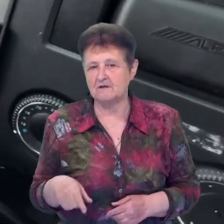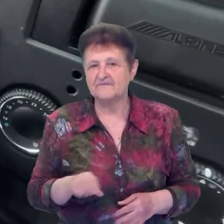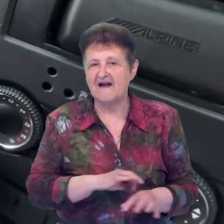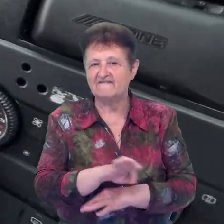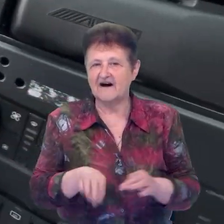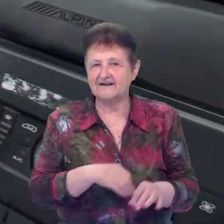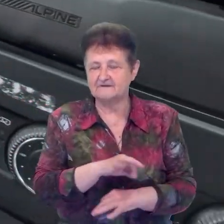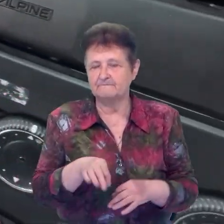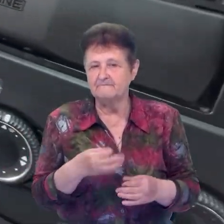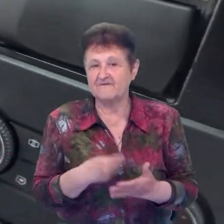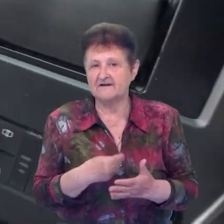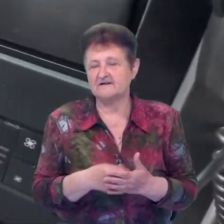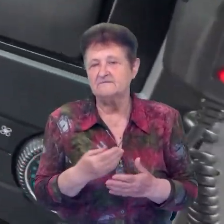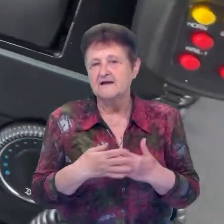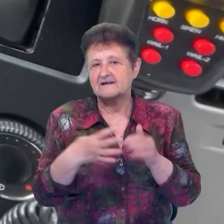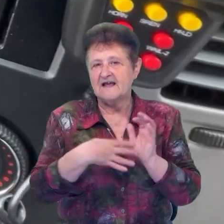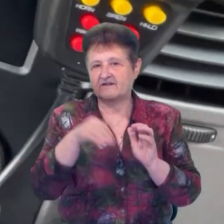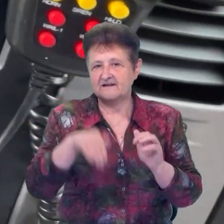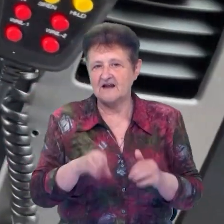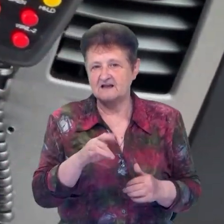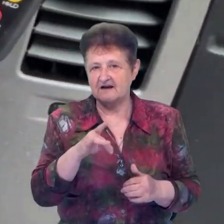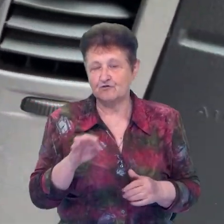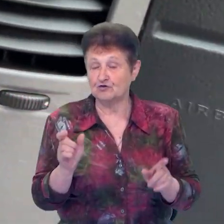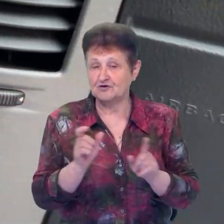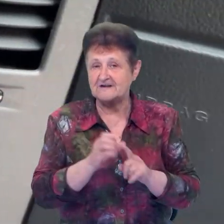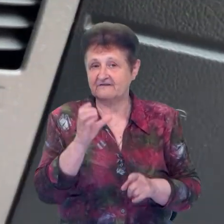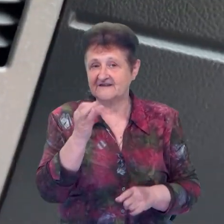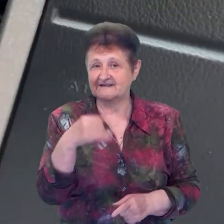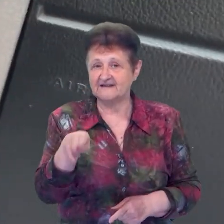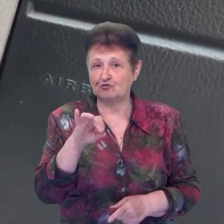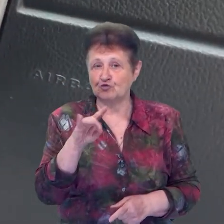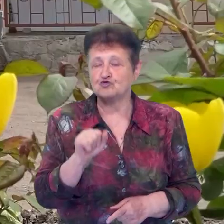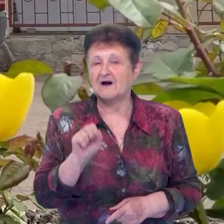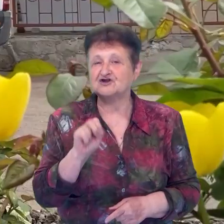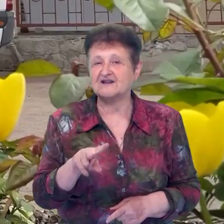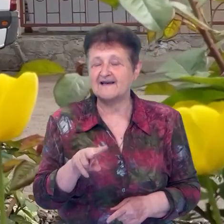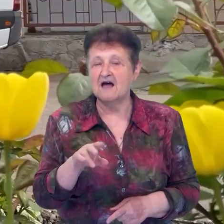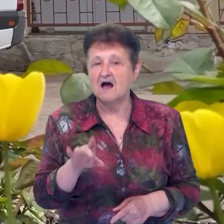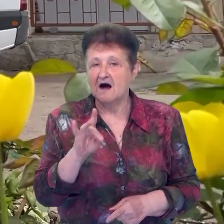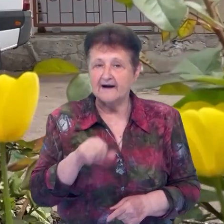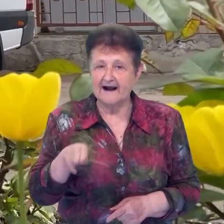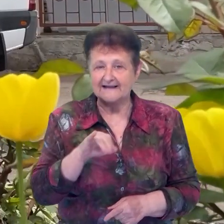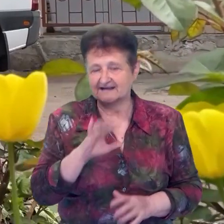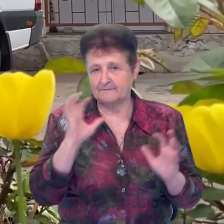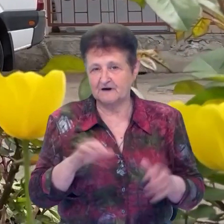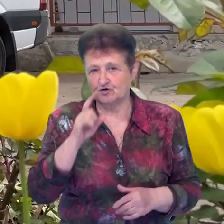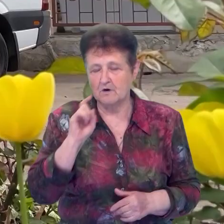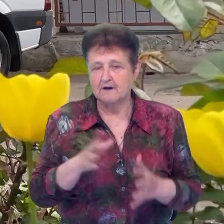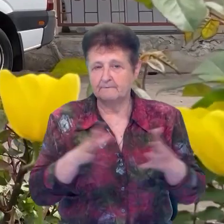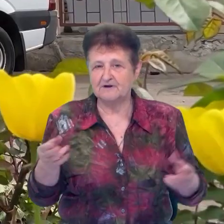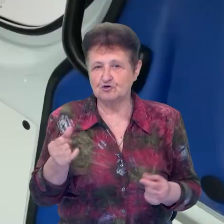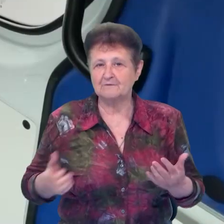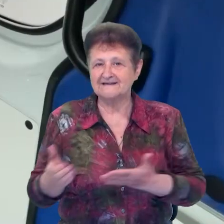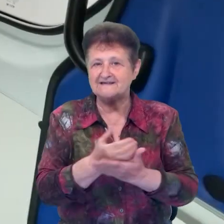проєкту – близько 9 тисяч євро. Зі слів Віктора Сидорчука, члена Ради «Збережи Україну», більшість суми